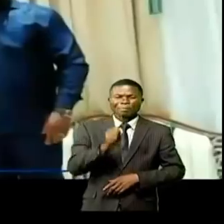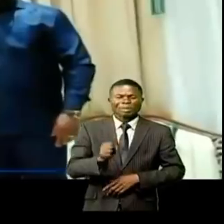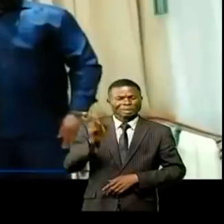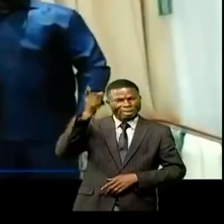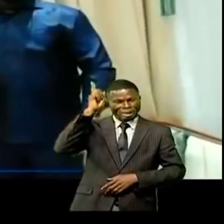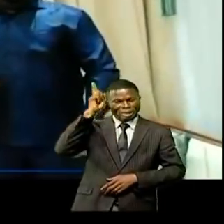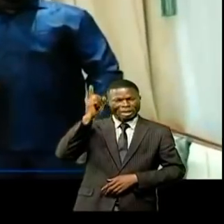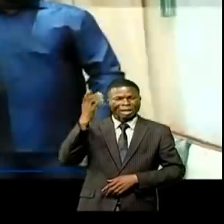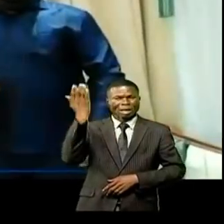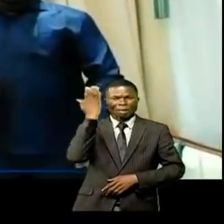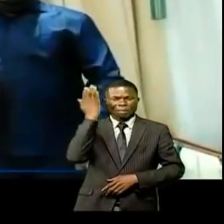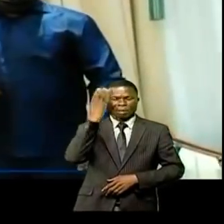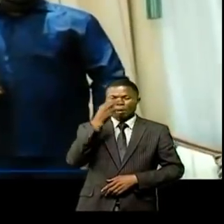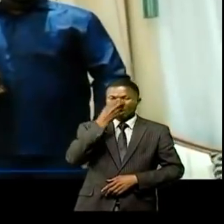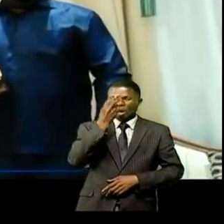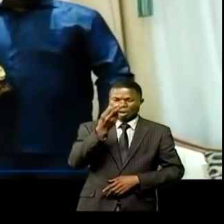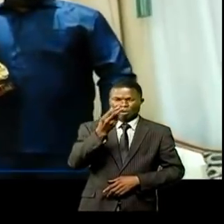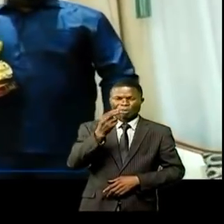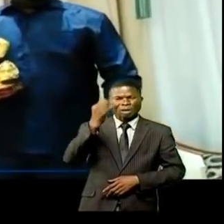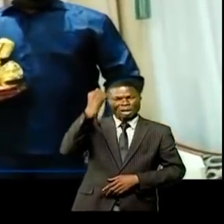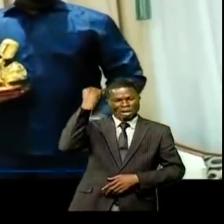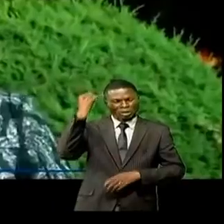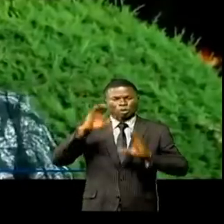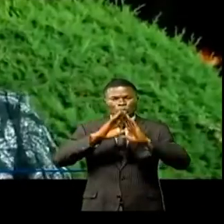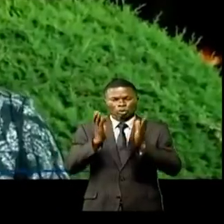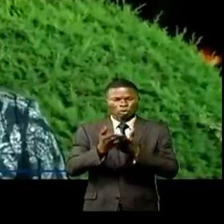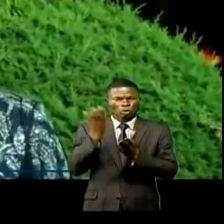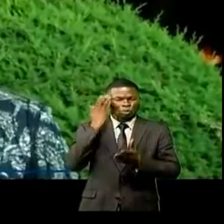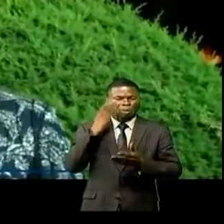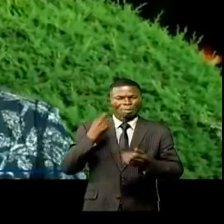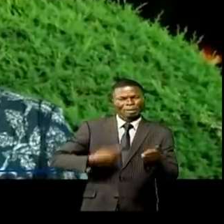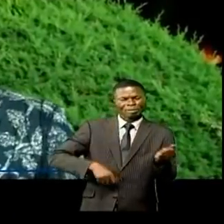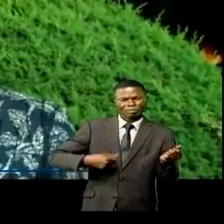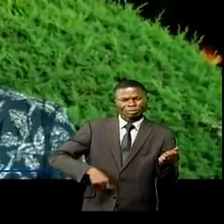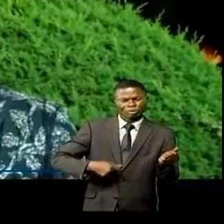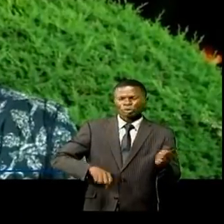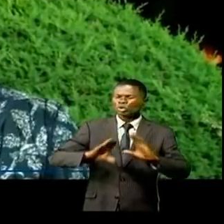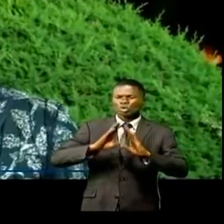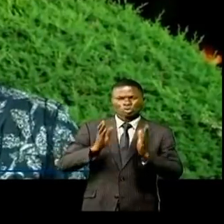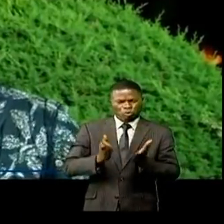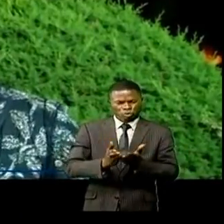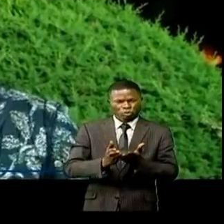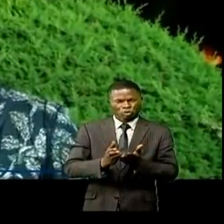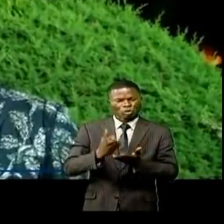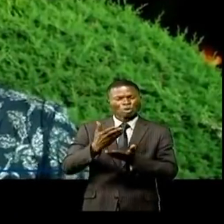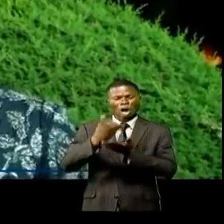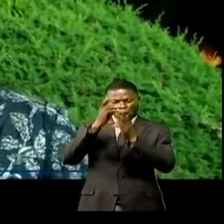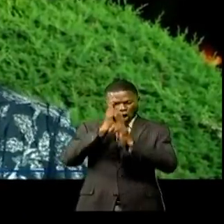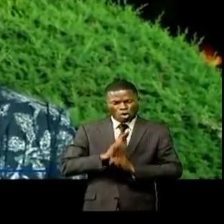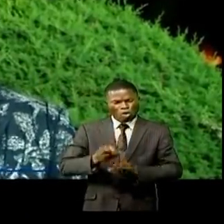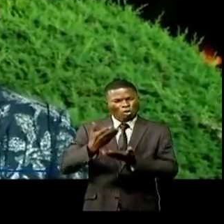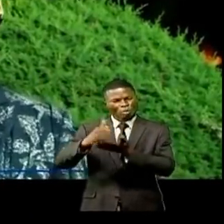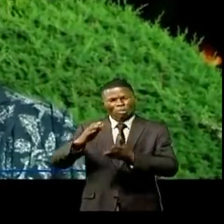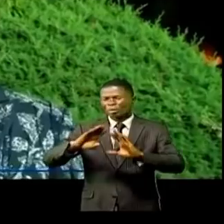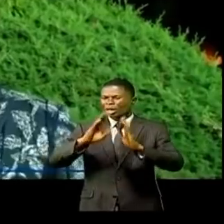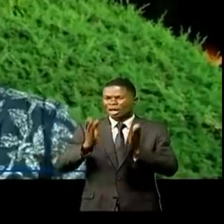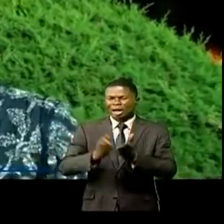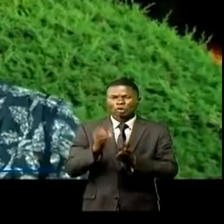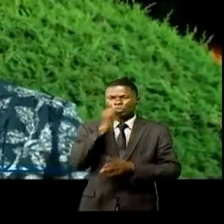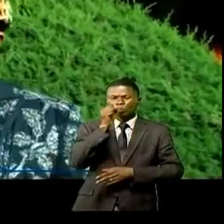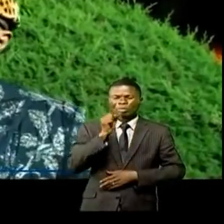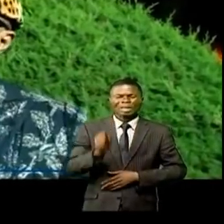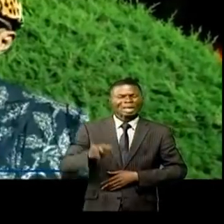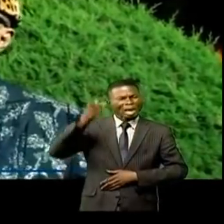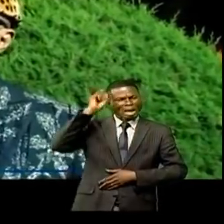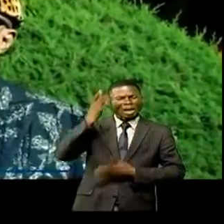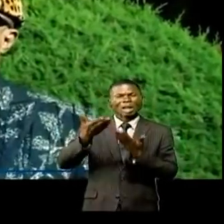Emenea, Madilou, Pepe Kale, Papa Lutou, Massimao. Donc je partage cet honneur d'être ambassadeur de la culture avec eux